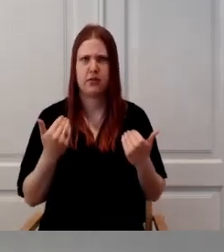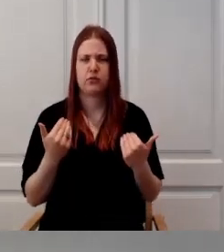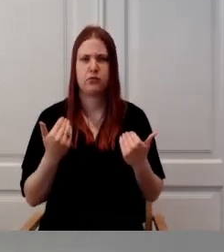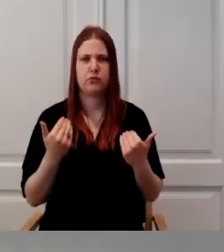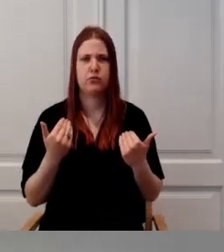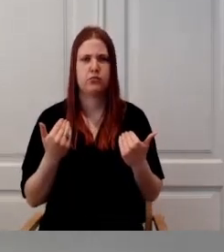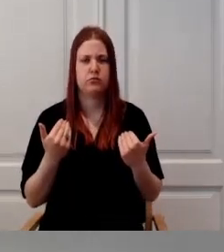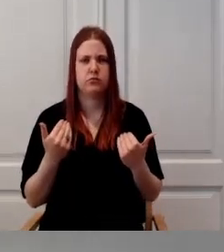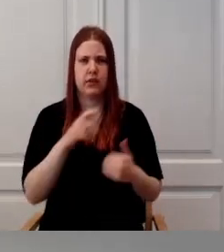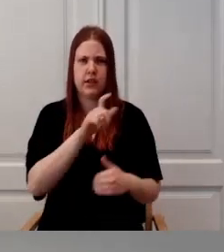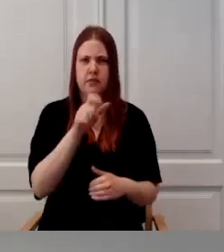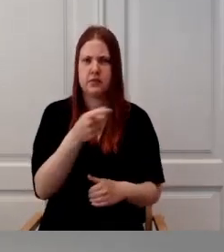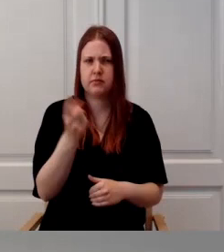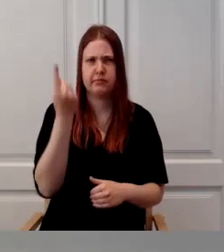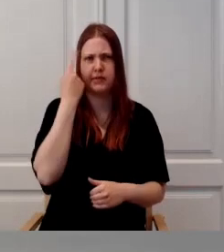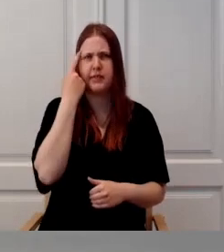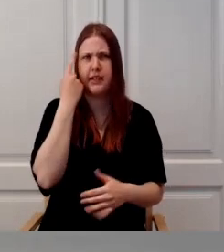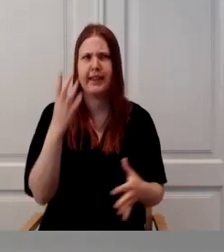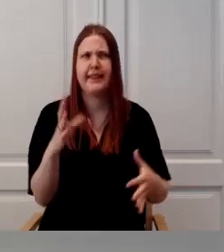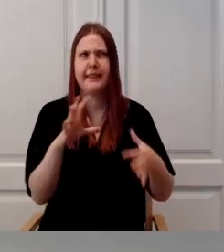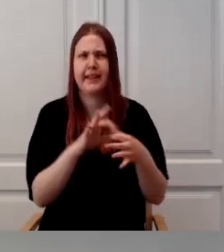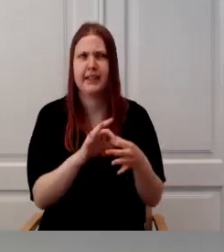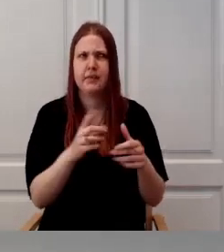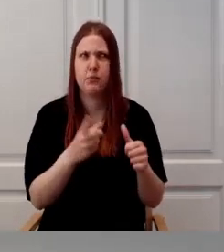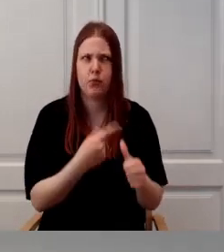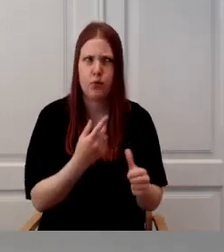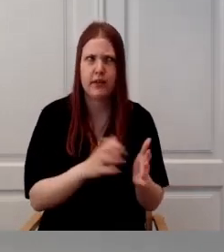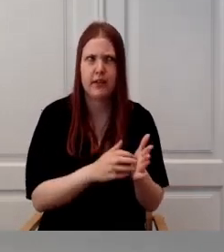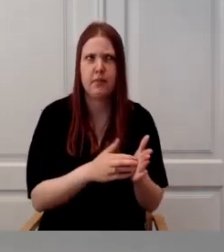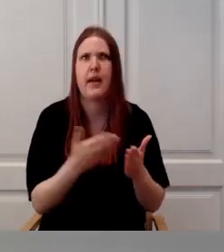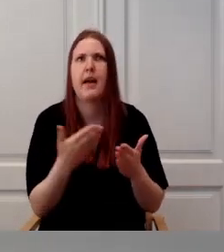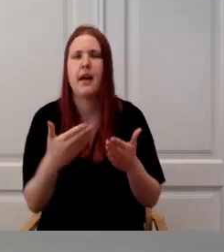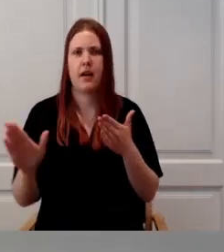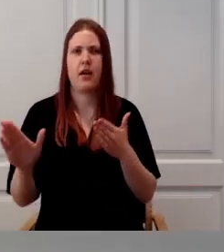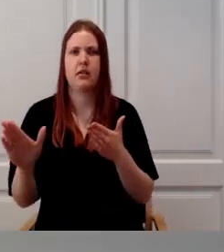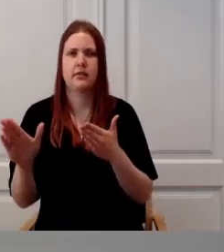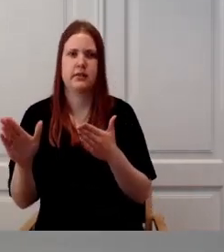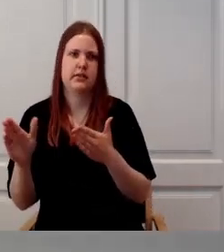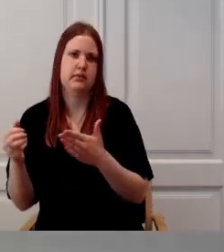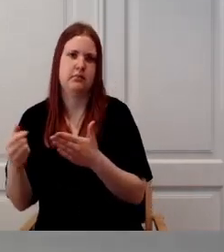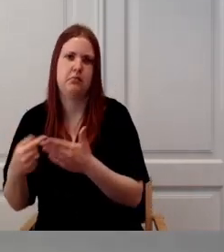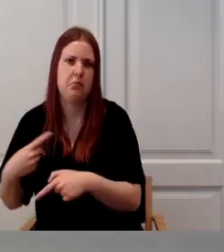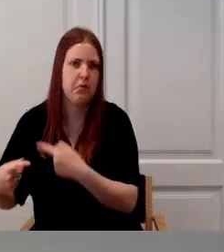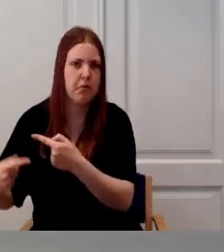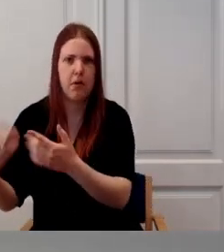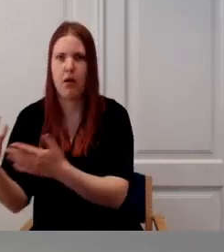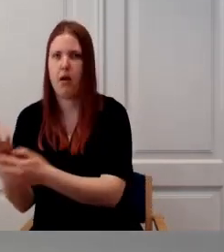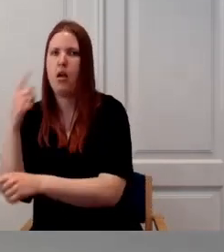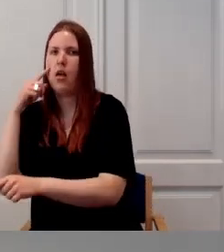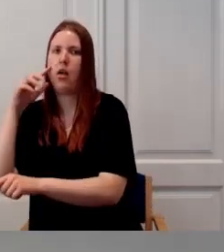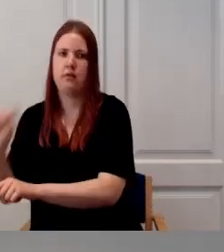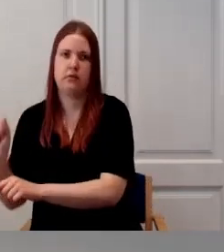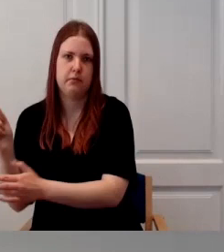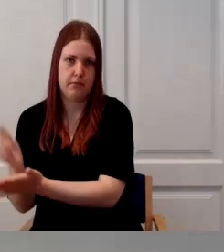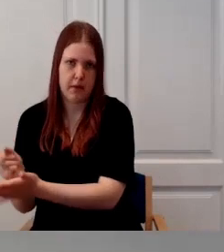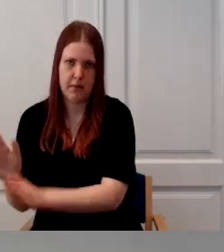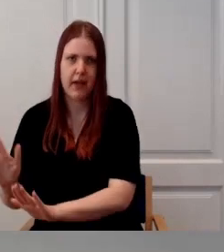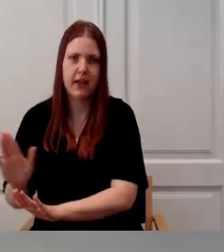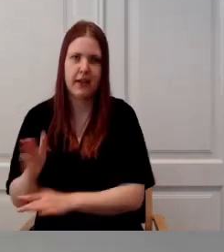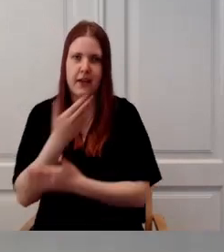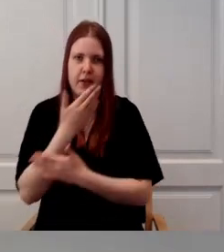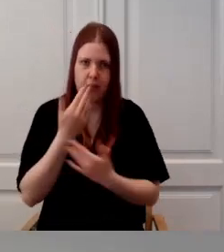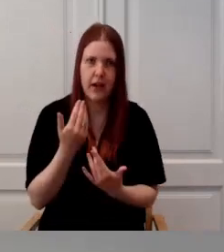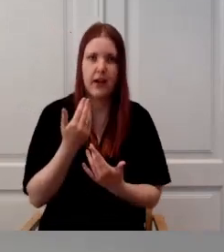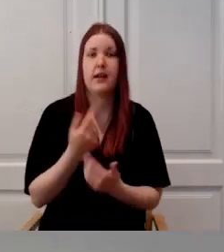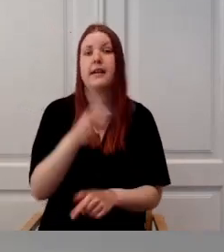mõnel inimesel, et liit puued nagu tuvastakse eraldi. Ei, erastel tuvastakse ikkagi kõik funksioonid eraldi ja kui